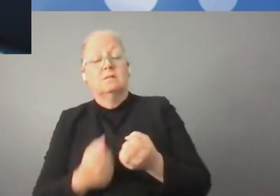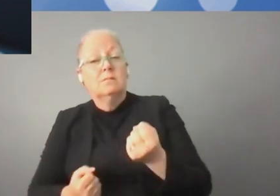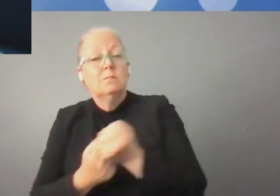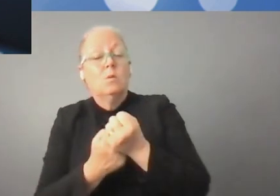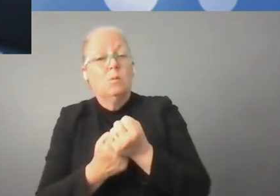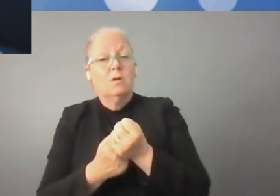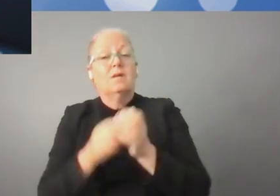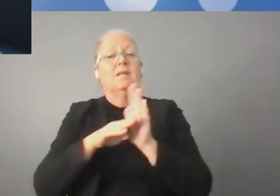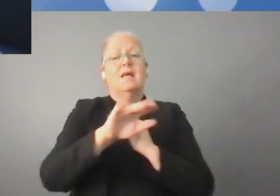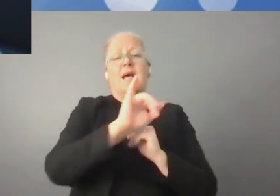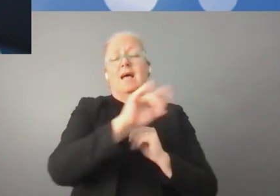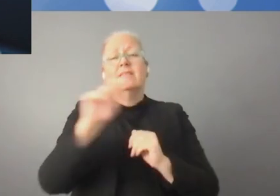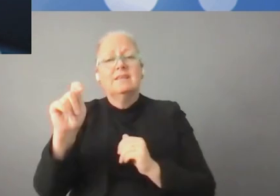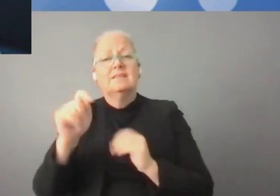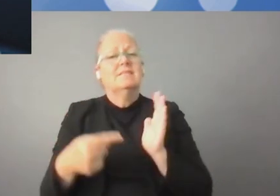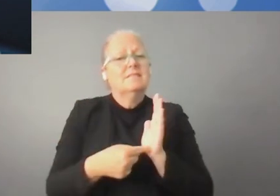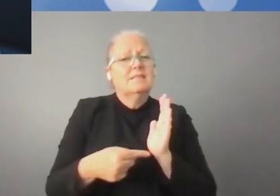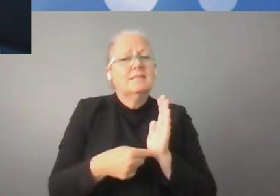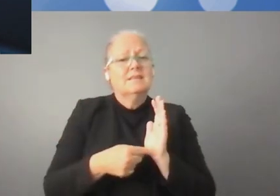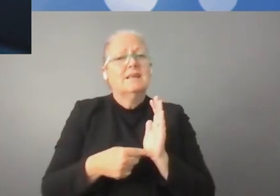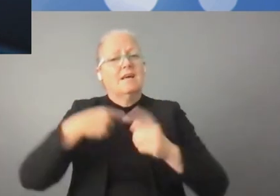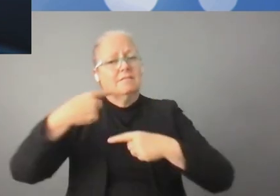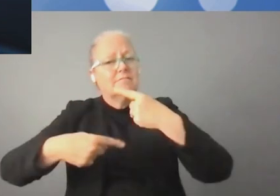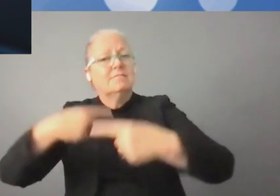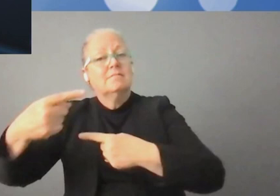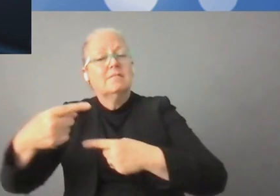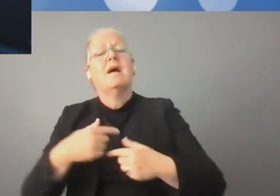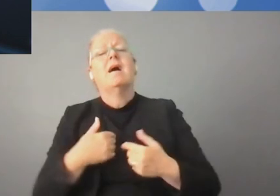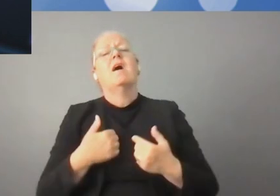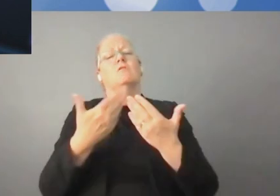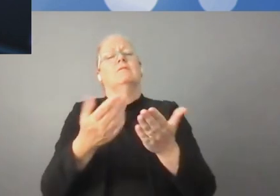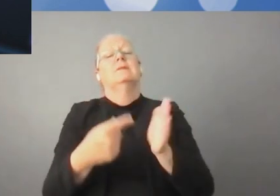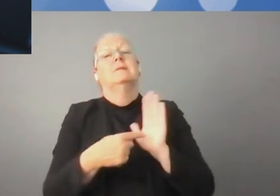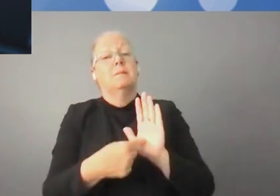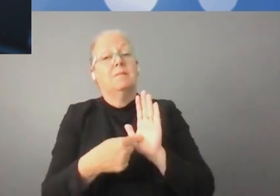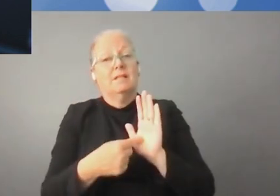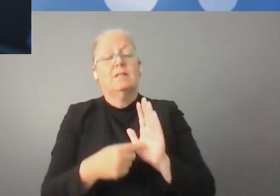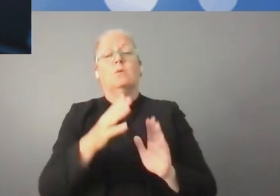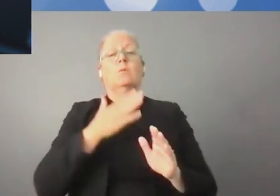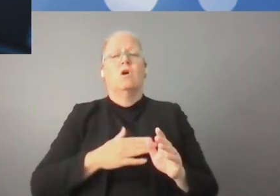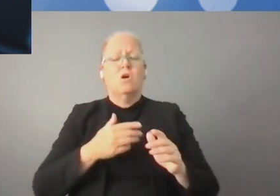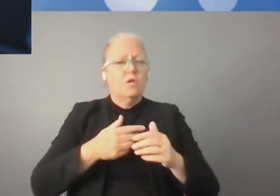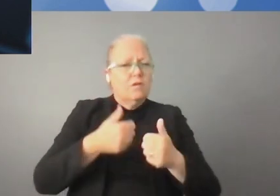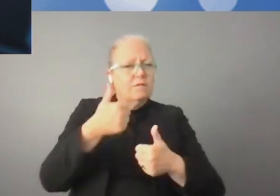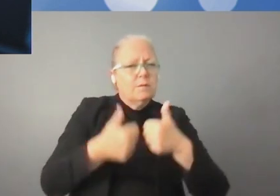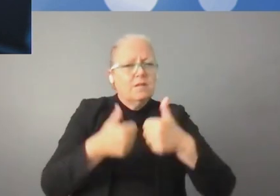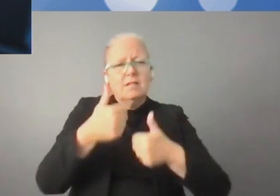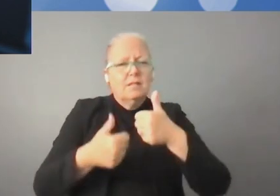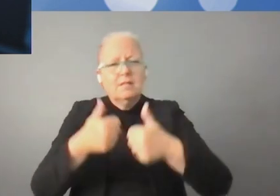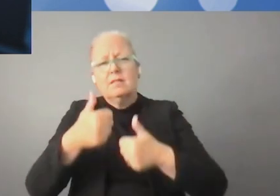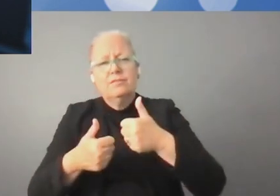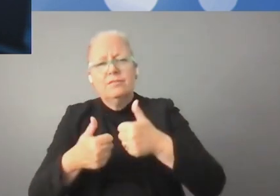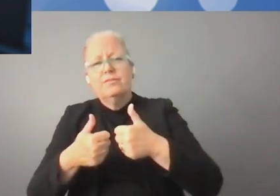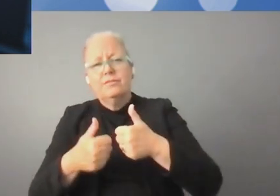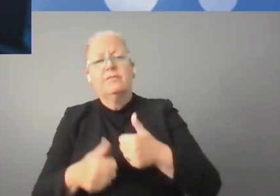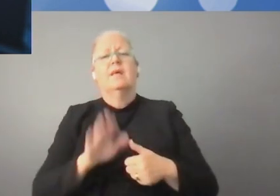grandi d'environ 20%. On peut dire que beaucoup de choses se passent dans ce domaine. Et